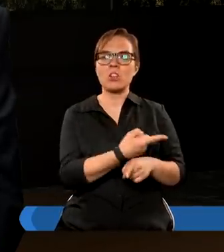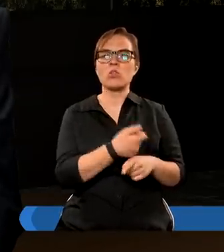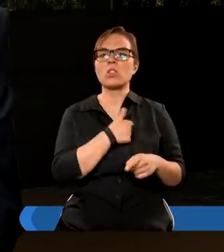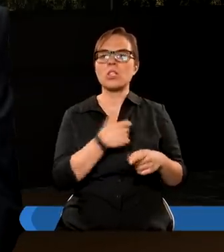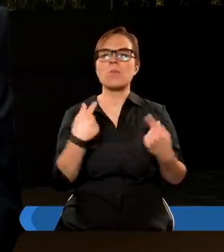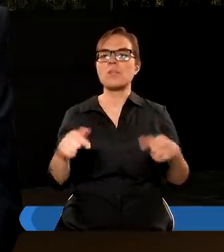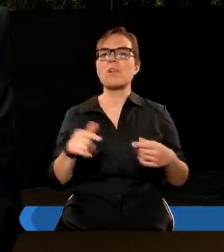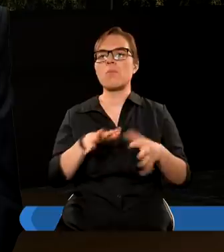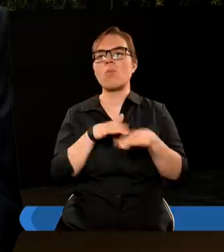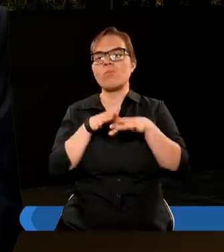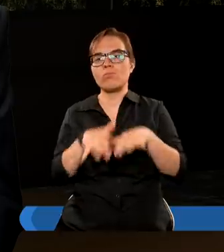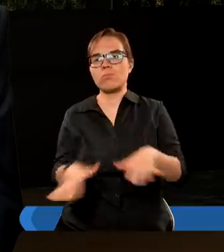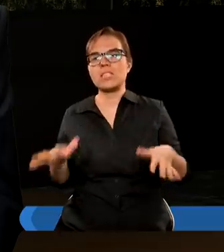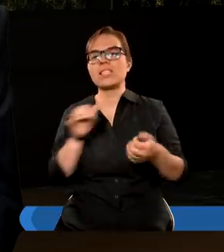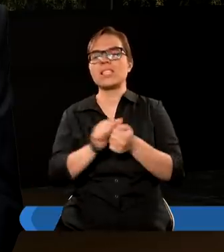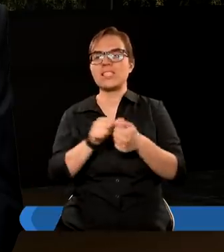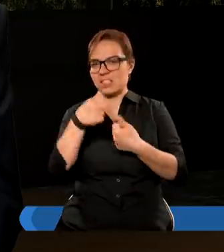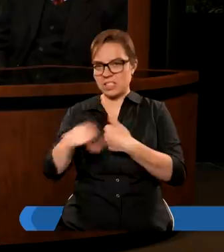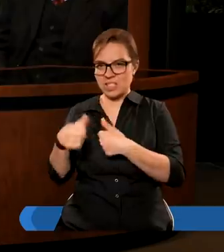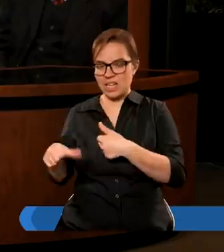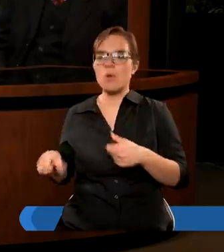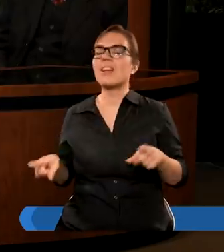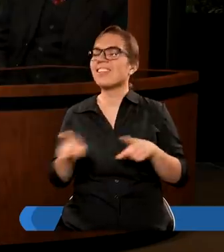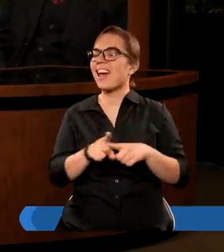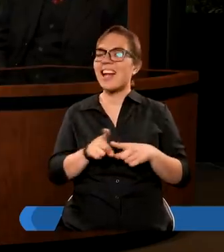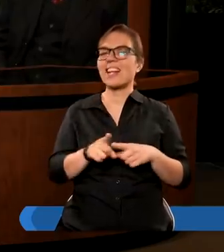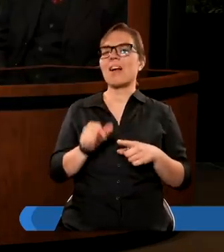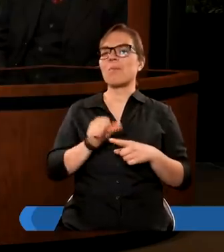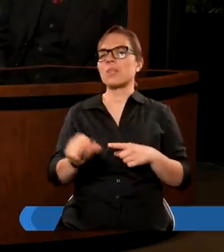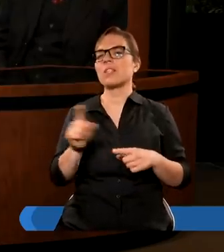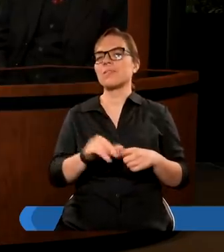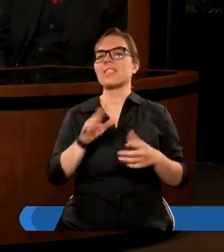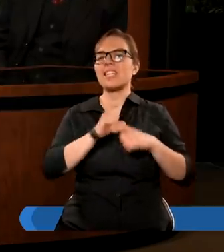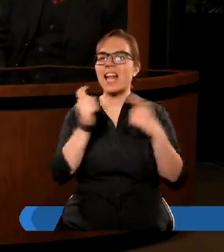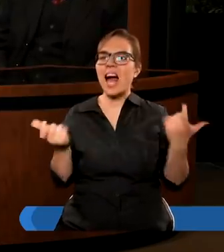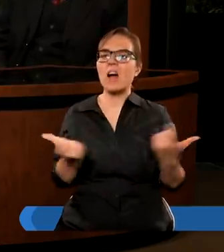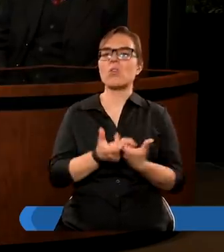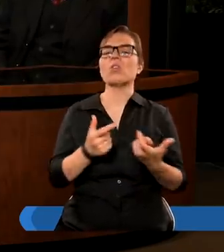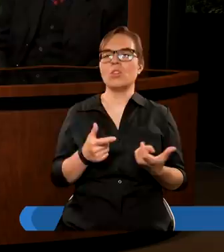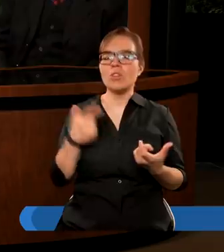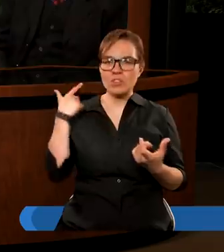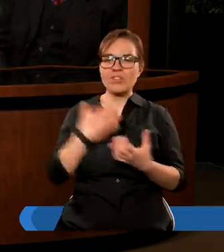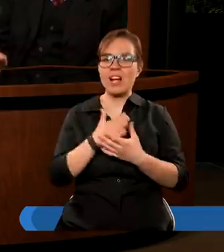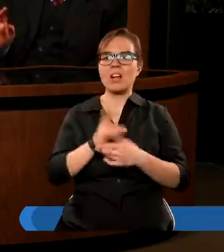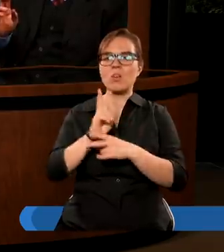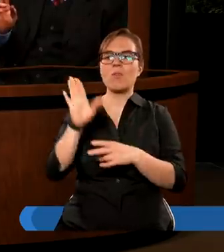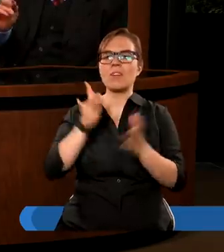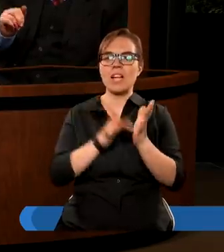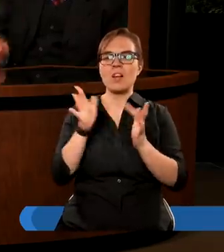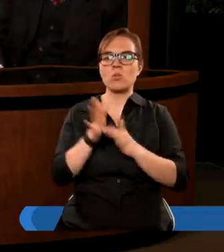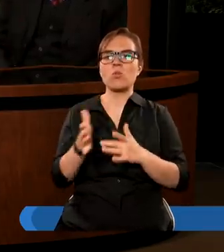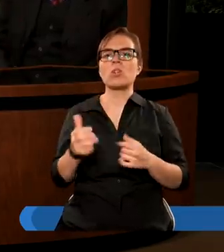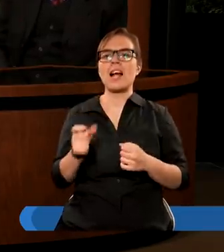inne zarażą się i również zgniją. Więc tak samo jest i z fałszem w religii i w Pana Jezusa.